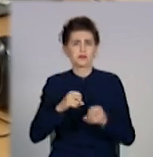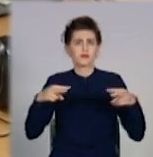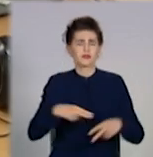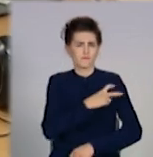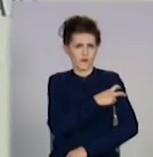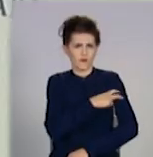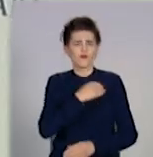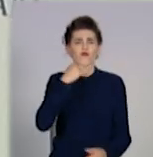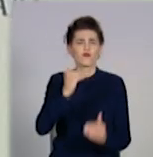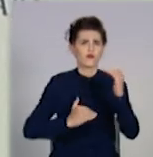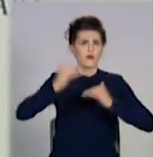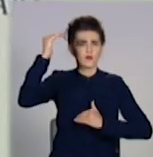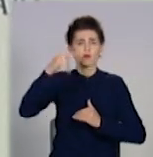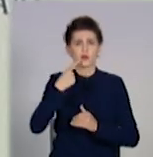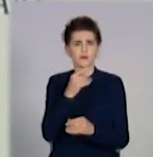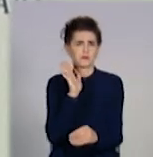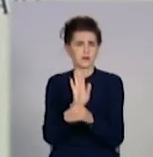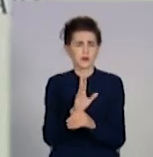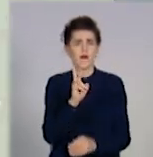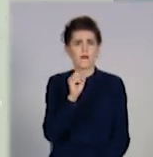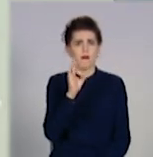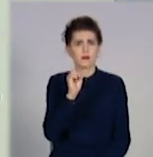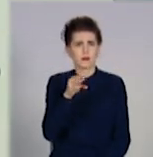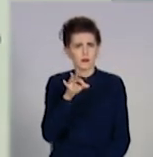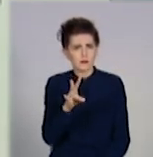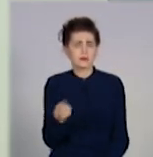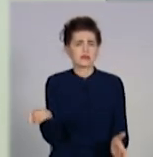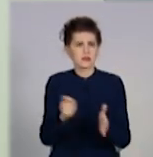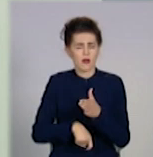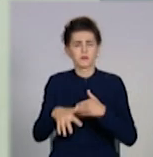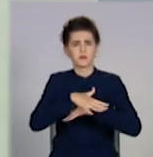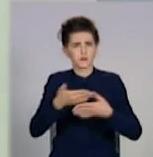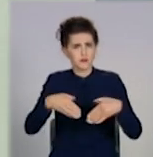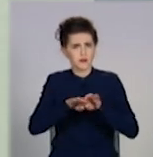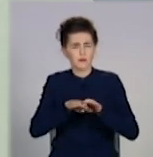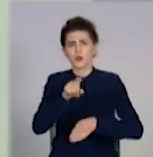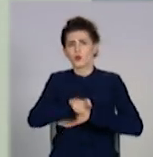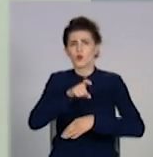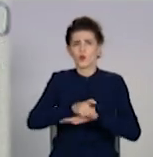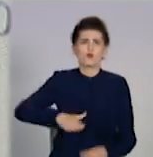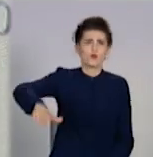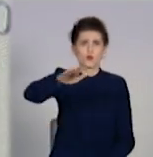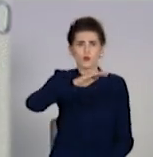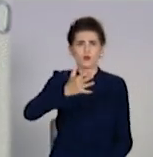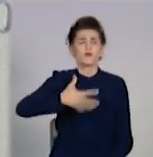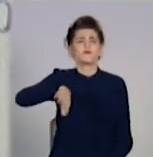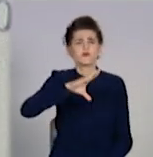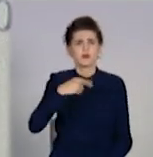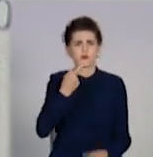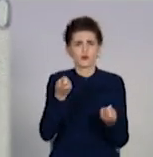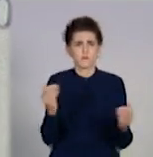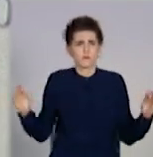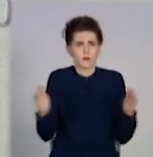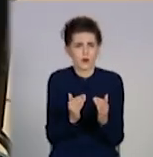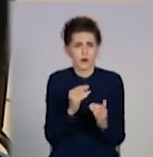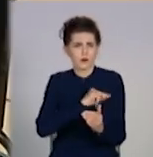торговельних рядів в умовах карантину, сьогодні втратила чинність. До цього на Донеччині під час пандемії зголосилися працювати менше чверті